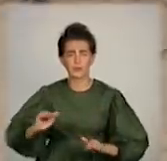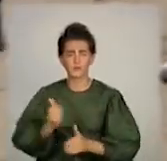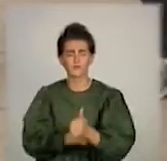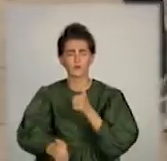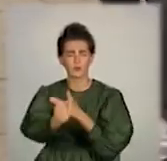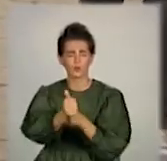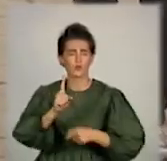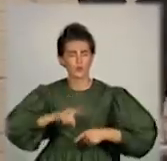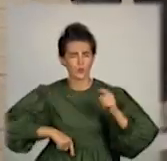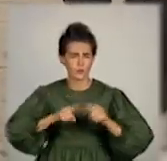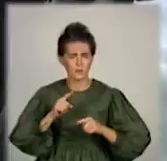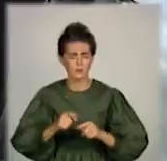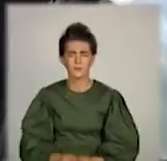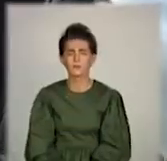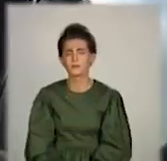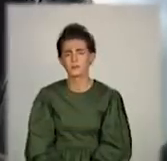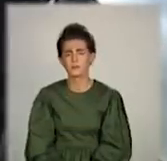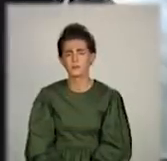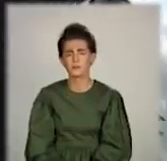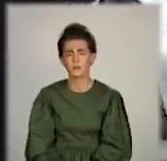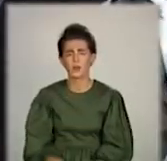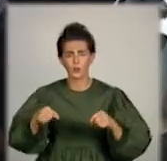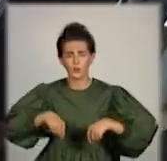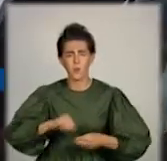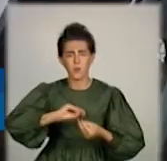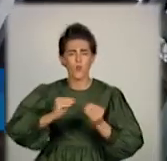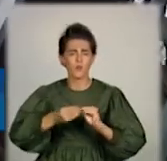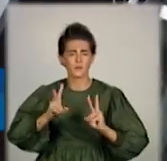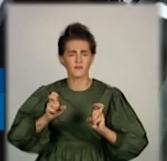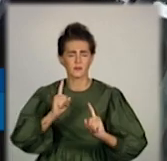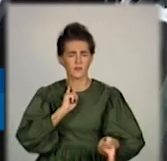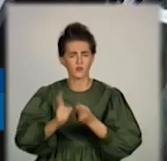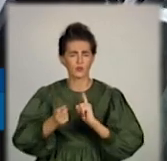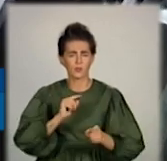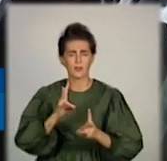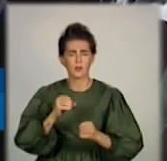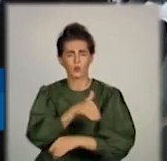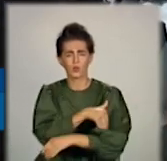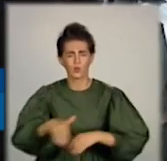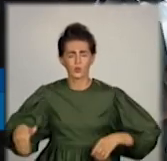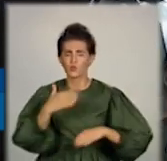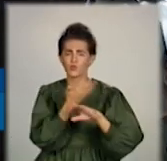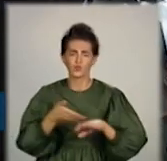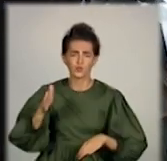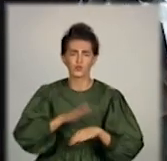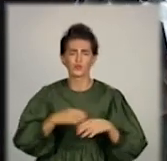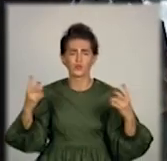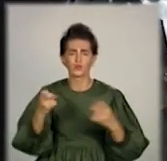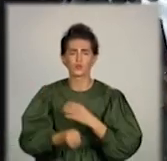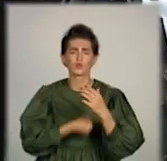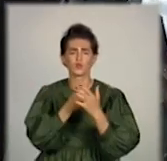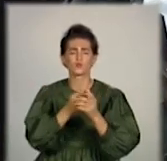батьків. Тут дуже проблемний рух на цій вулиці. Дуже важко добиратися до